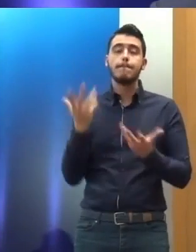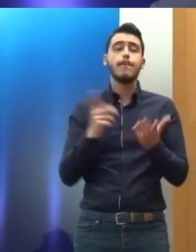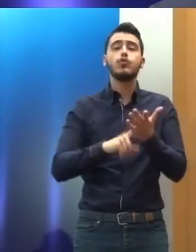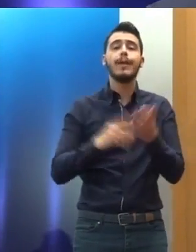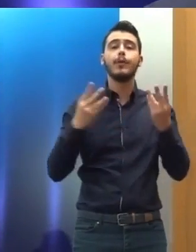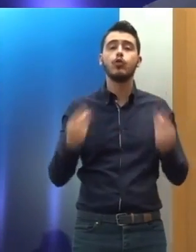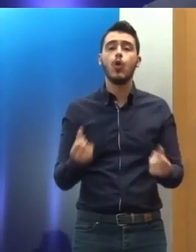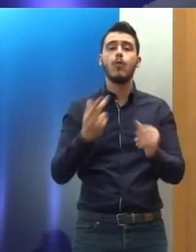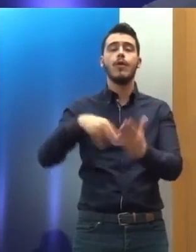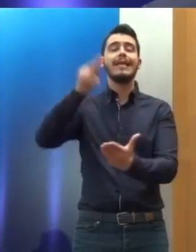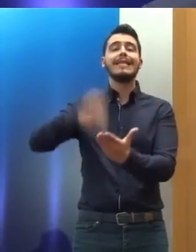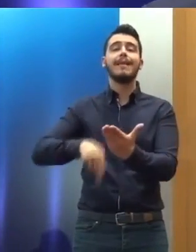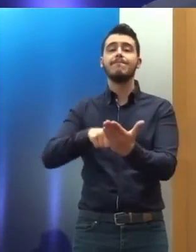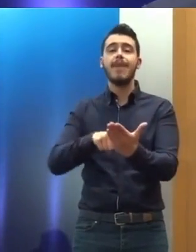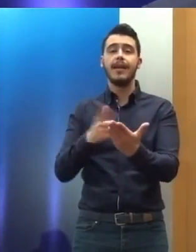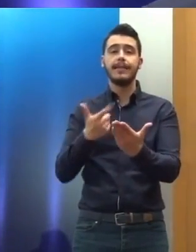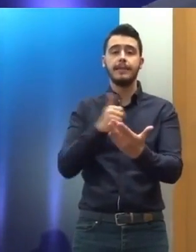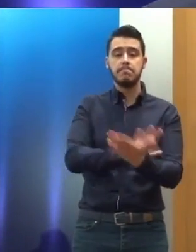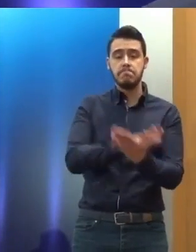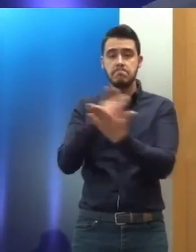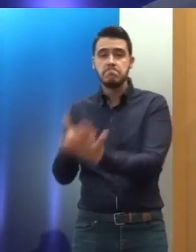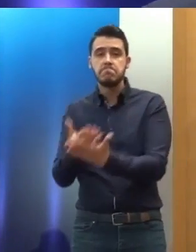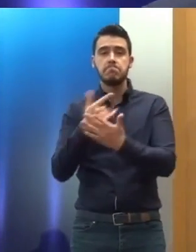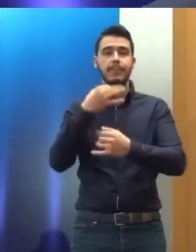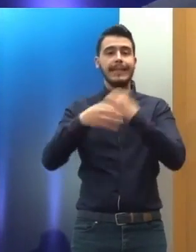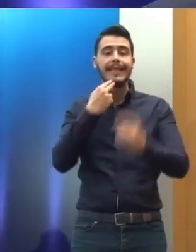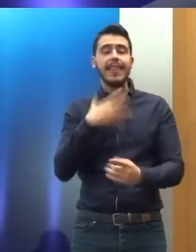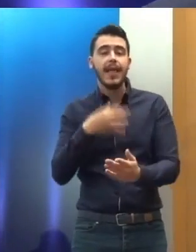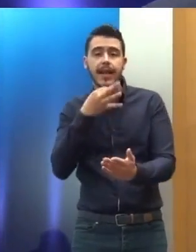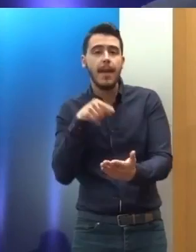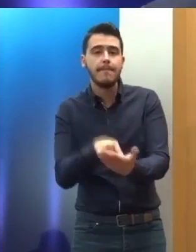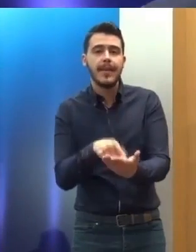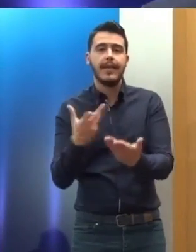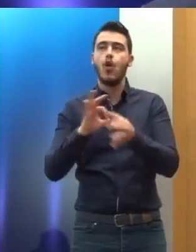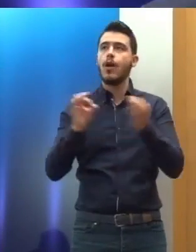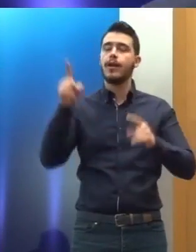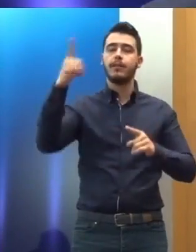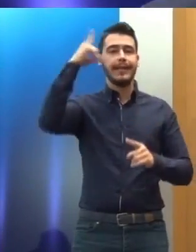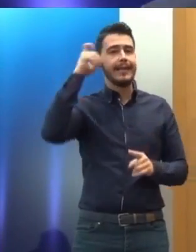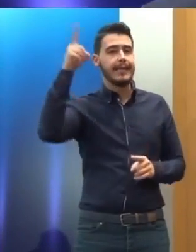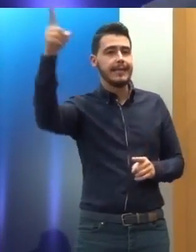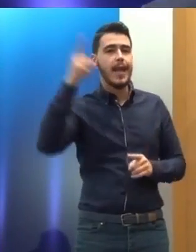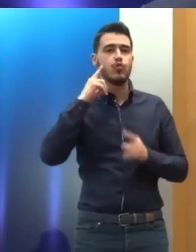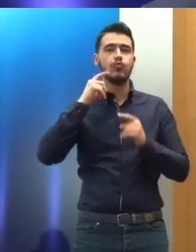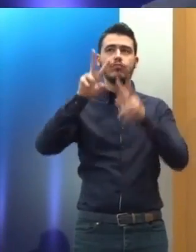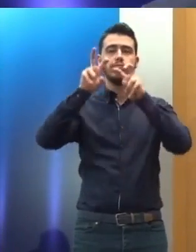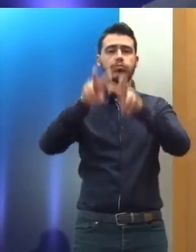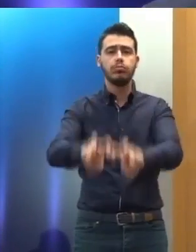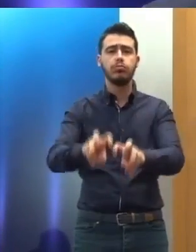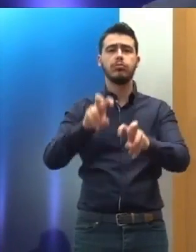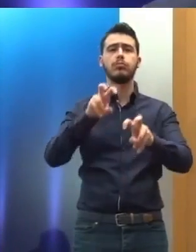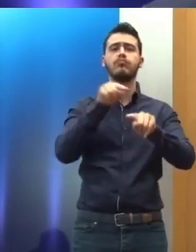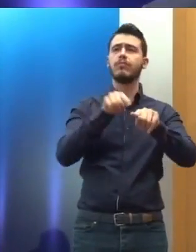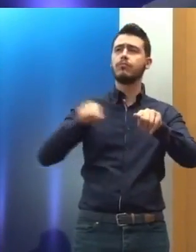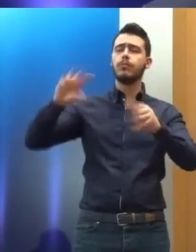συμβάσεις και κυρίως αποτελούν μια μεταφορά της εμπειρίας που έχουν αποκτήσει τα όργανα αυτά εξετάζοντας το σύνολο των κρατών